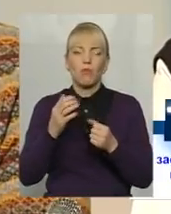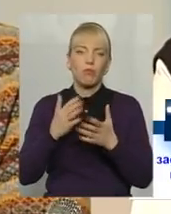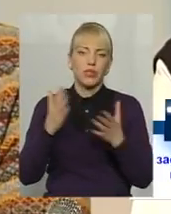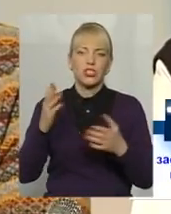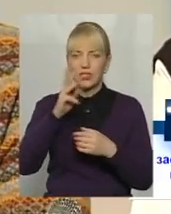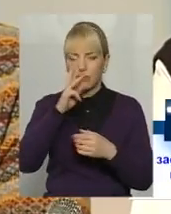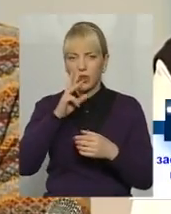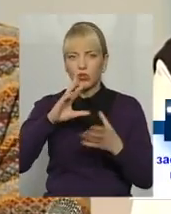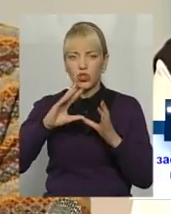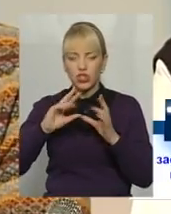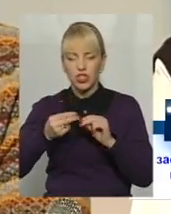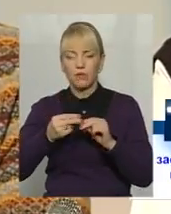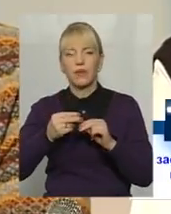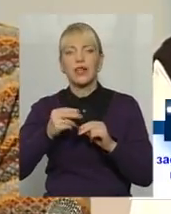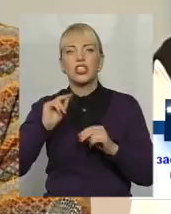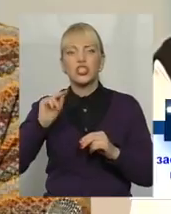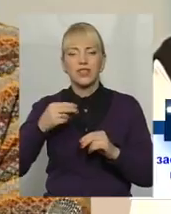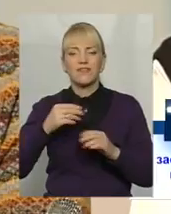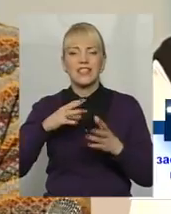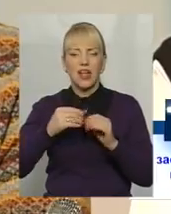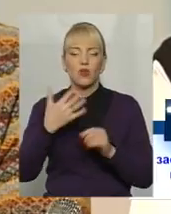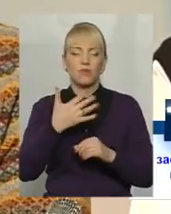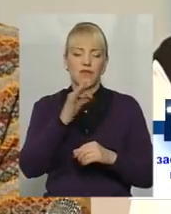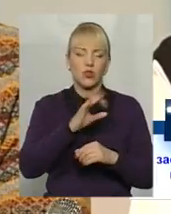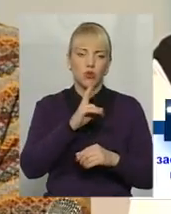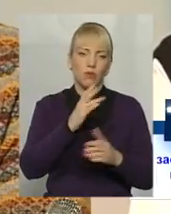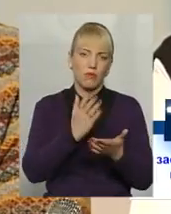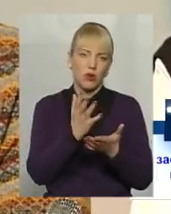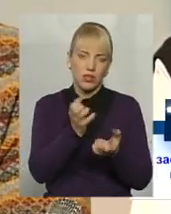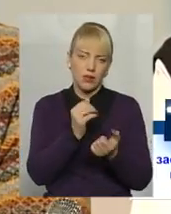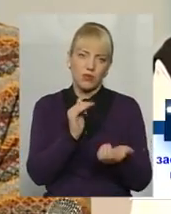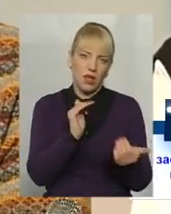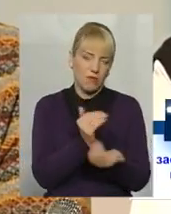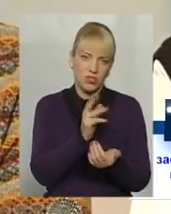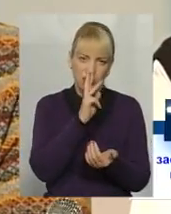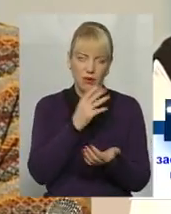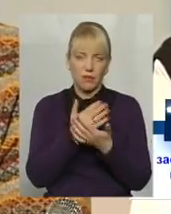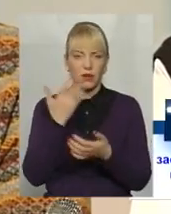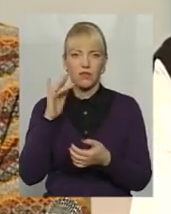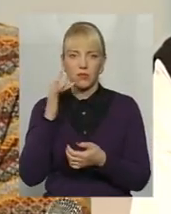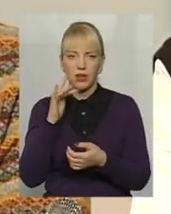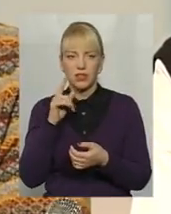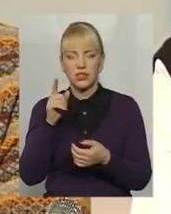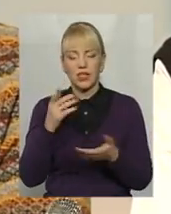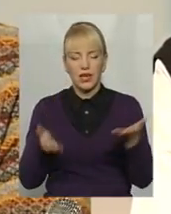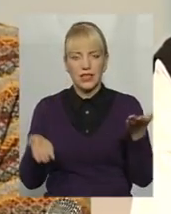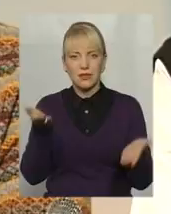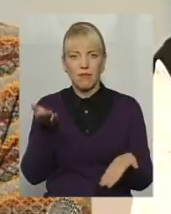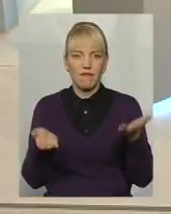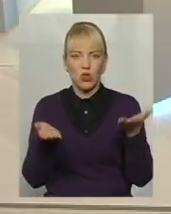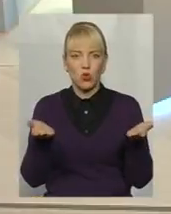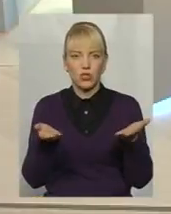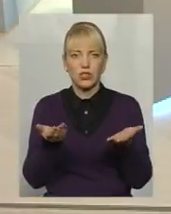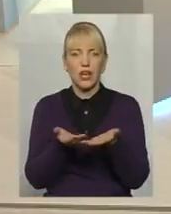загалом тих 50%, які найнижчу заробітну плату отримують. В США таке співвідношення складає в